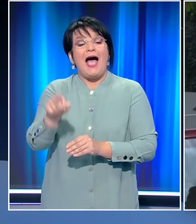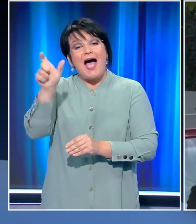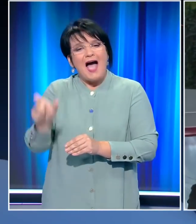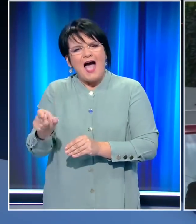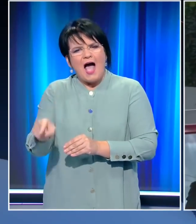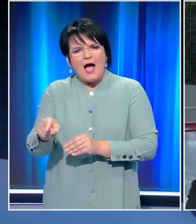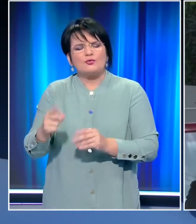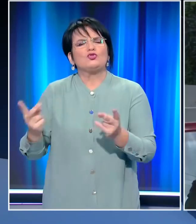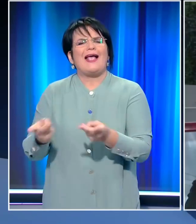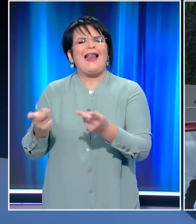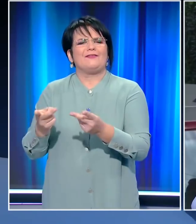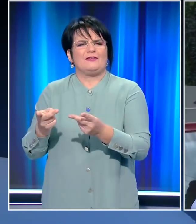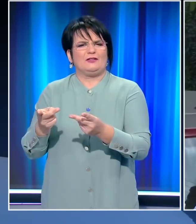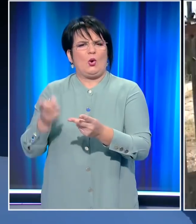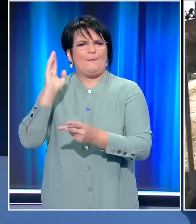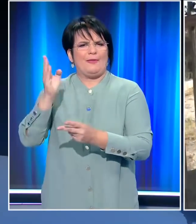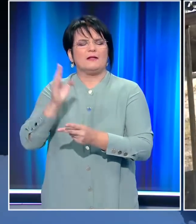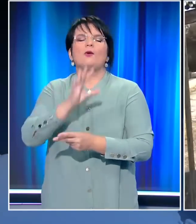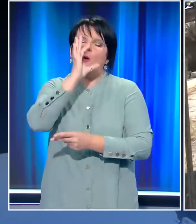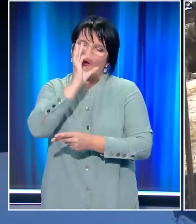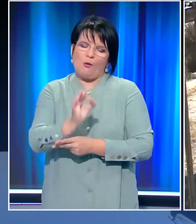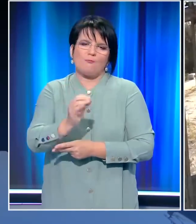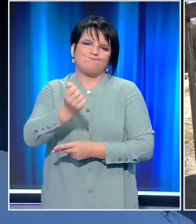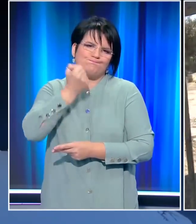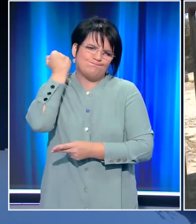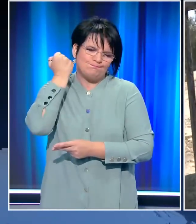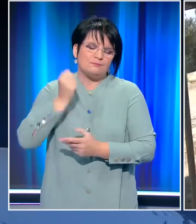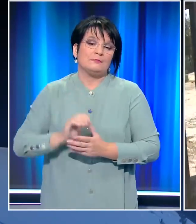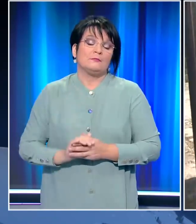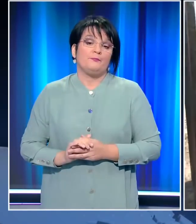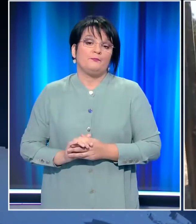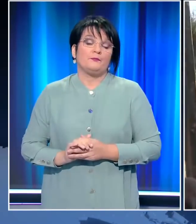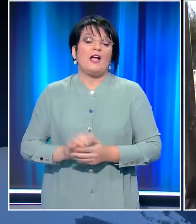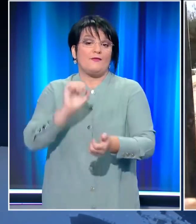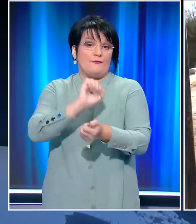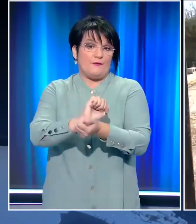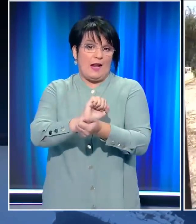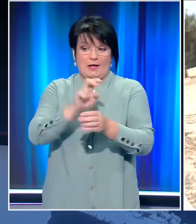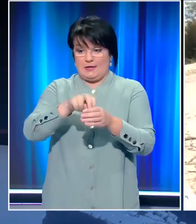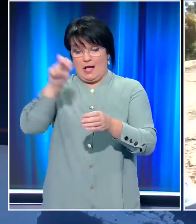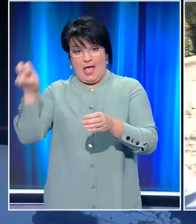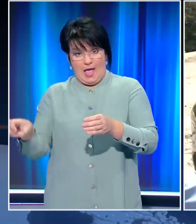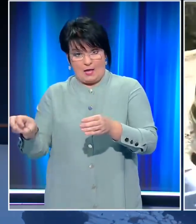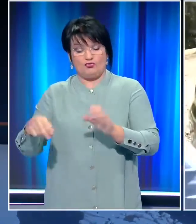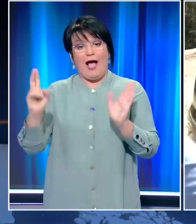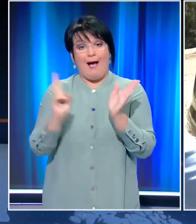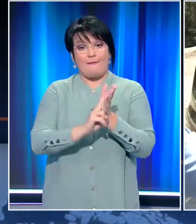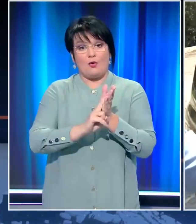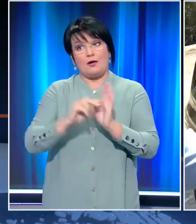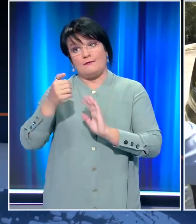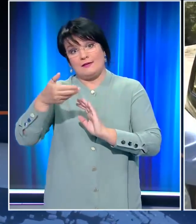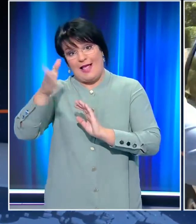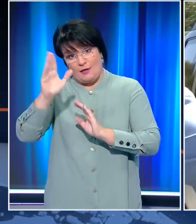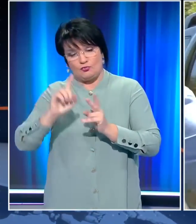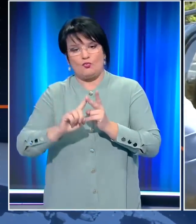και το ελαφρυντικό της ειλικρινούς μεταμέλειας. Εκτός φυλακών με περιοριστικούς όρους απαγόρευσης εξόδου από τη